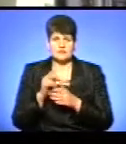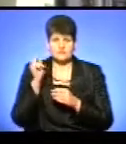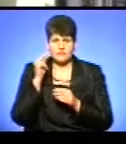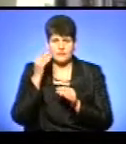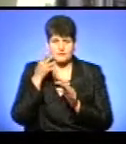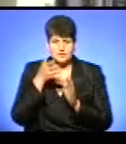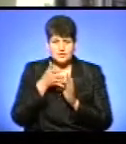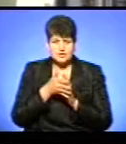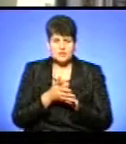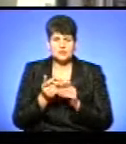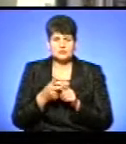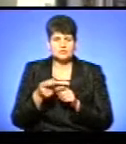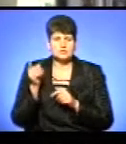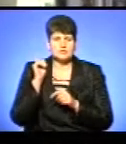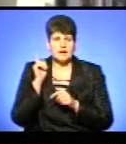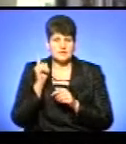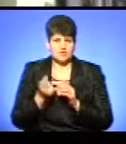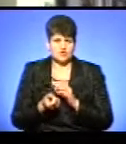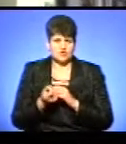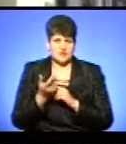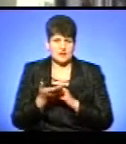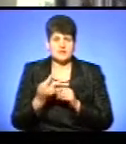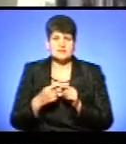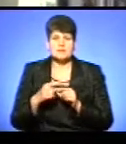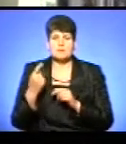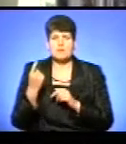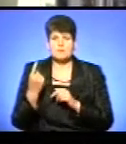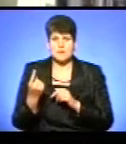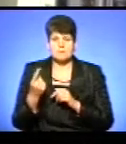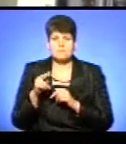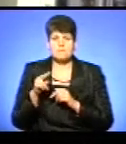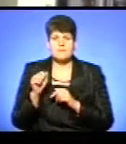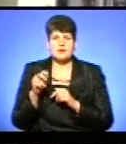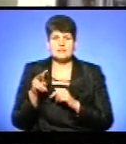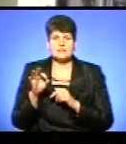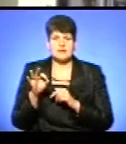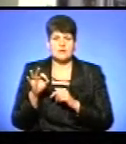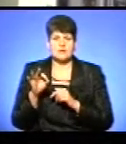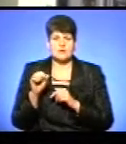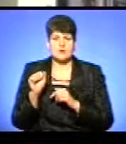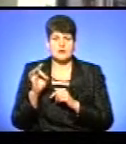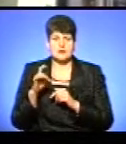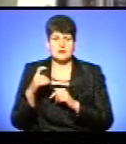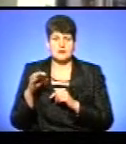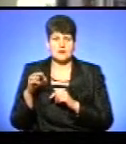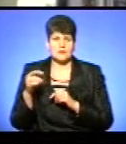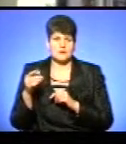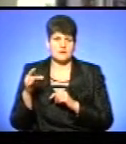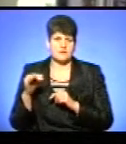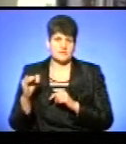дуже древні джерела. Це, по-перше, стати палеоархеографами.